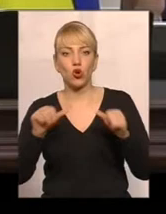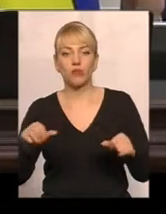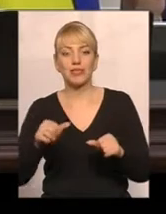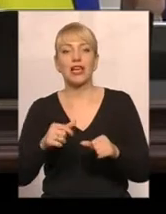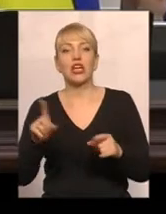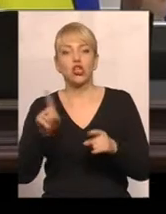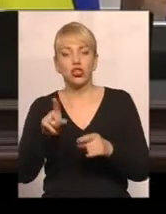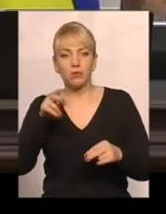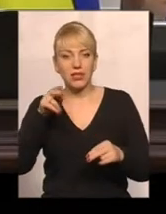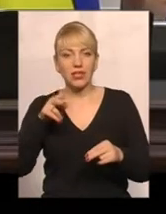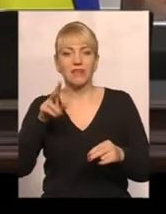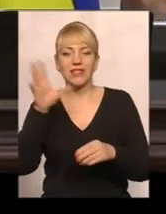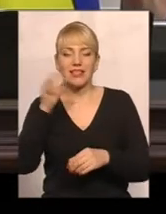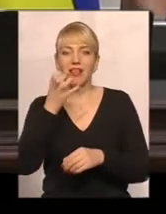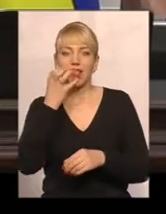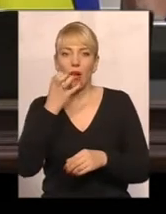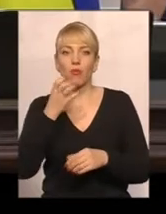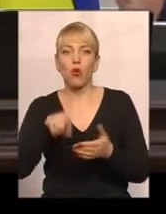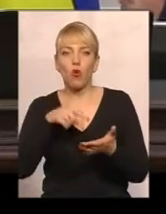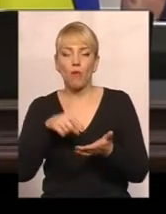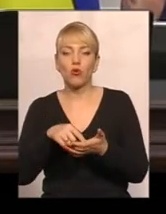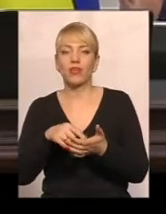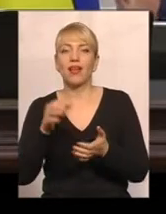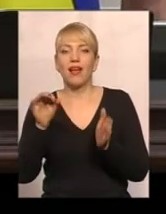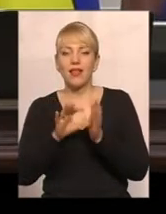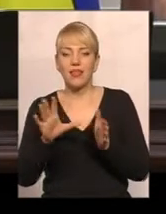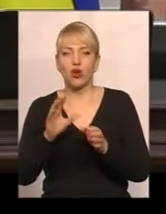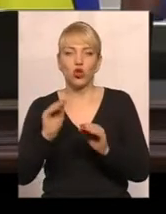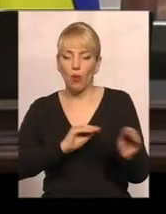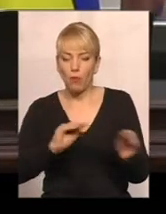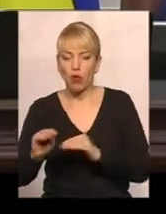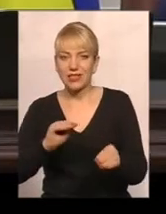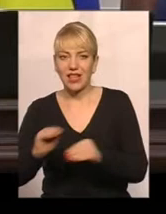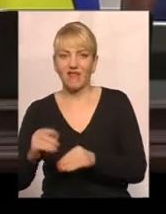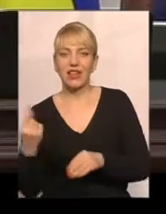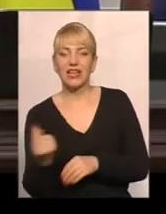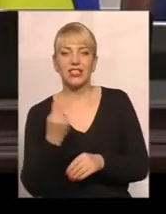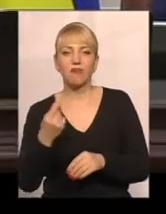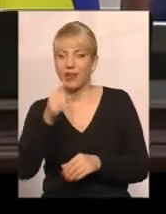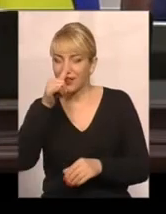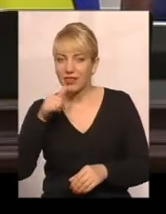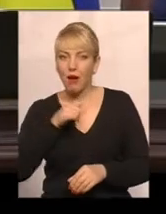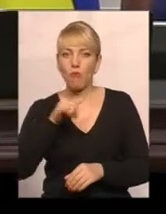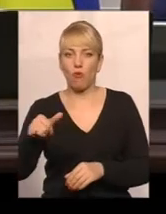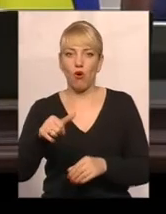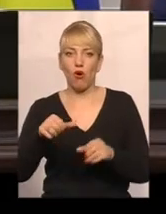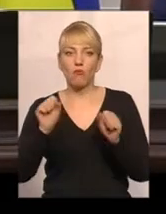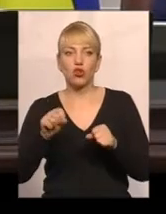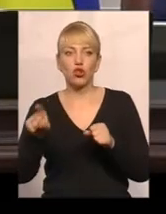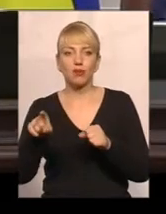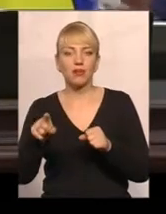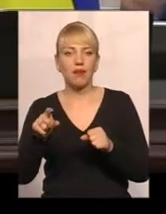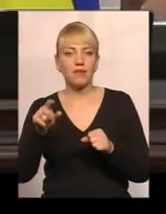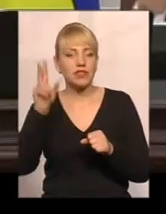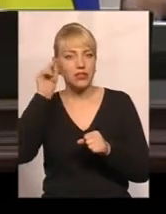теплокомуненерго поставили лічильники. Таким чином ми не дамо можливості їм маневрувати і нараховувати там баснословні